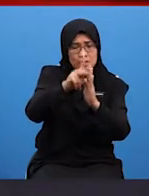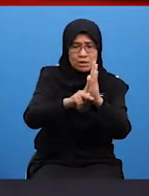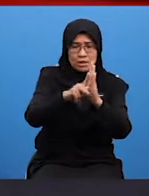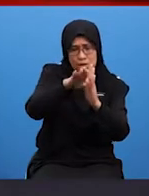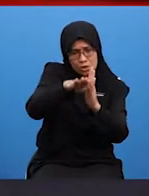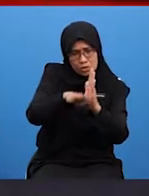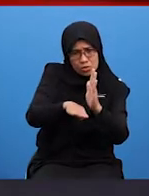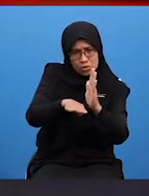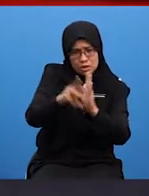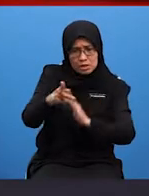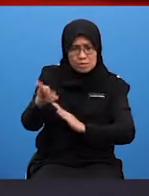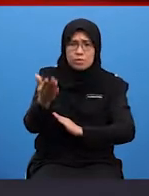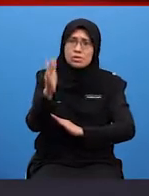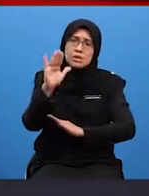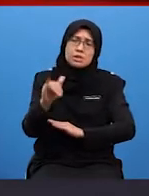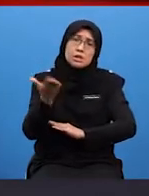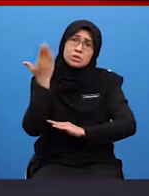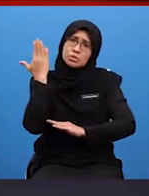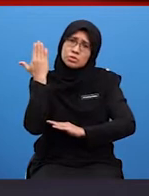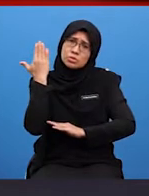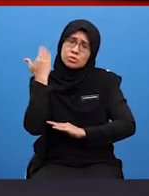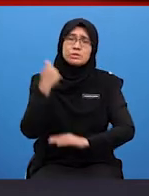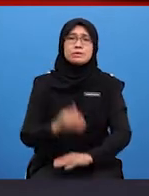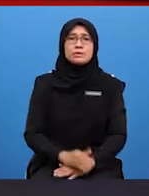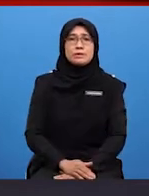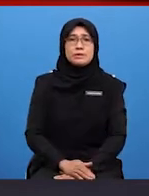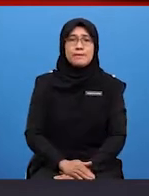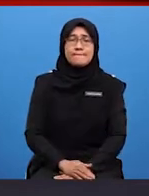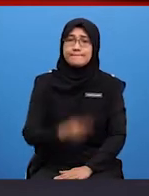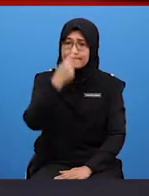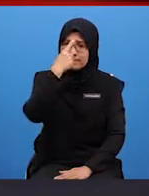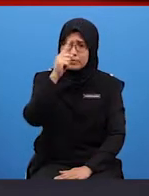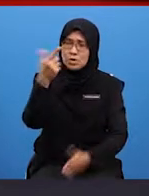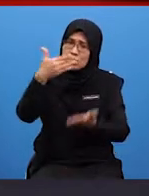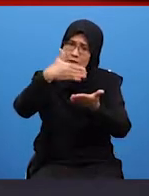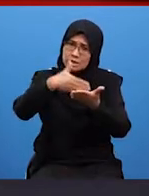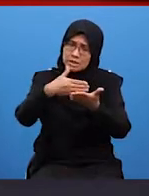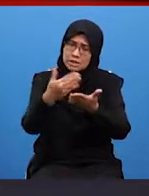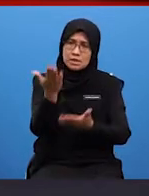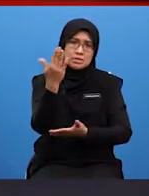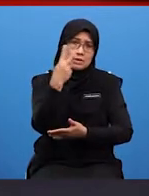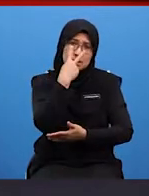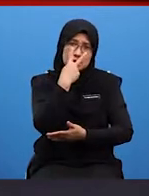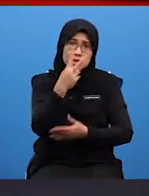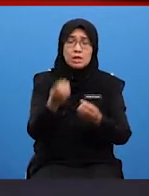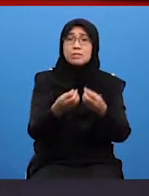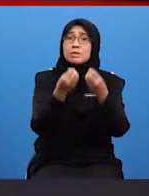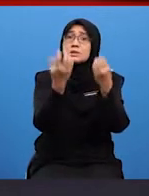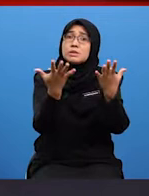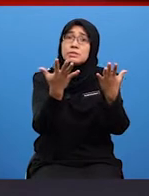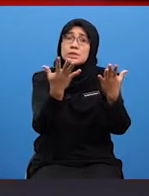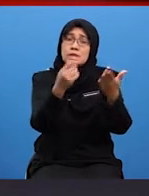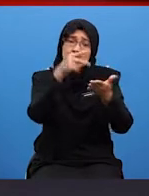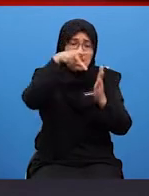memang hebat Cikgu Arief Untuk itu para pelajar semua Untuk lebih lanjut lagi Mari kita lihat bagaimana penulisan